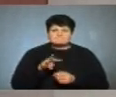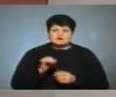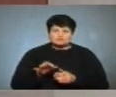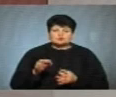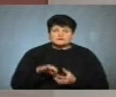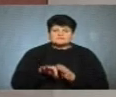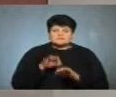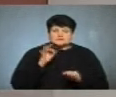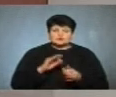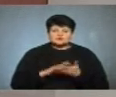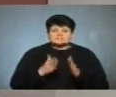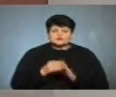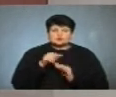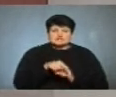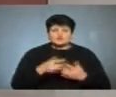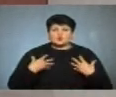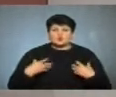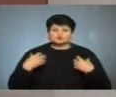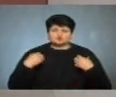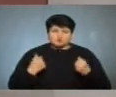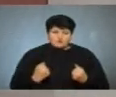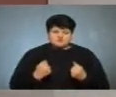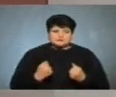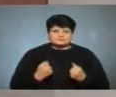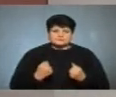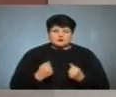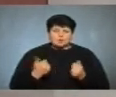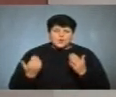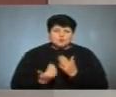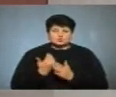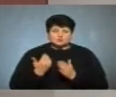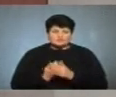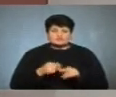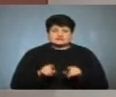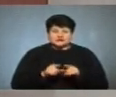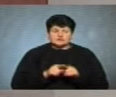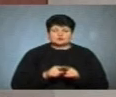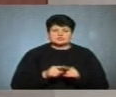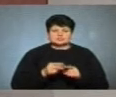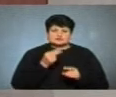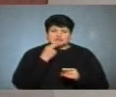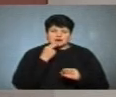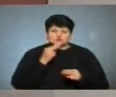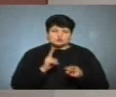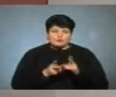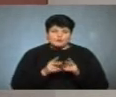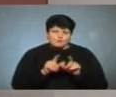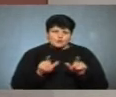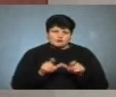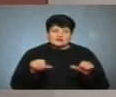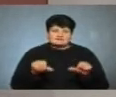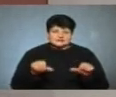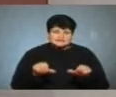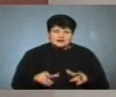відповідно до стану їхнього здоров'я. Каже Оля Хома, за її словами, оновлюватимуть також харчоблоки в їдальнях. Наразі закупила обладнання для